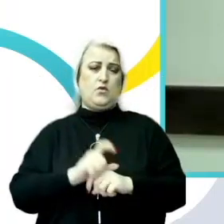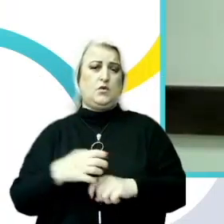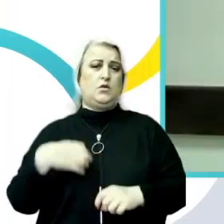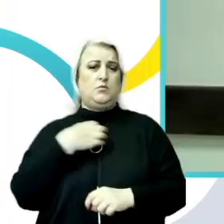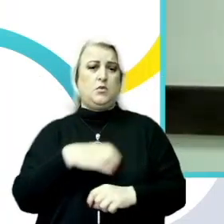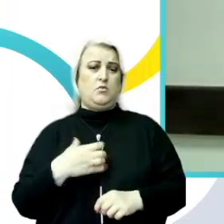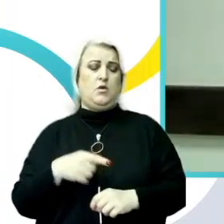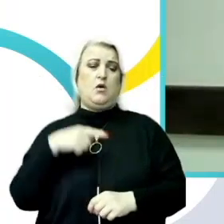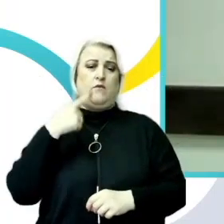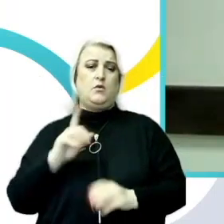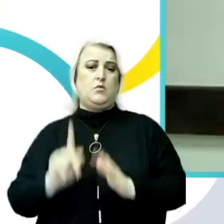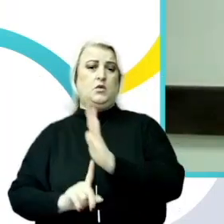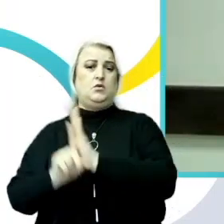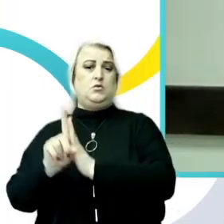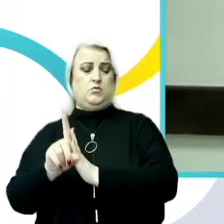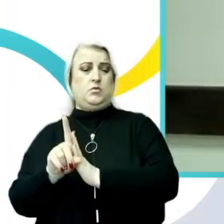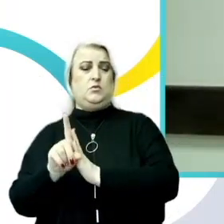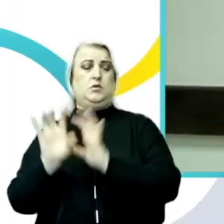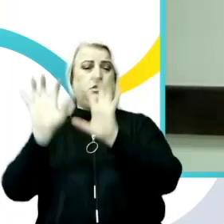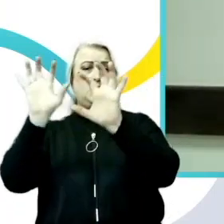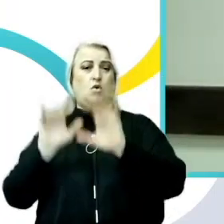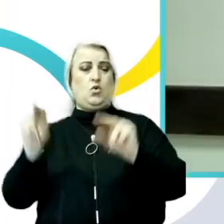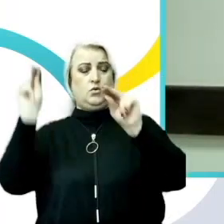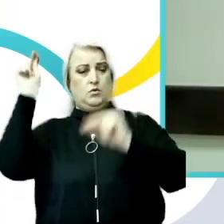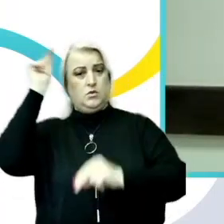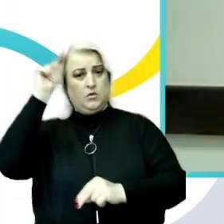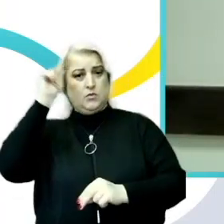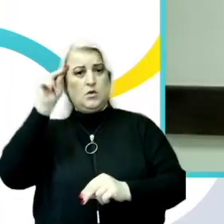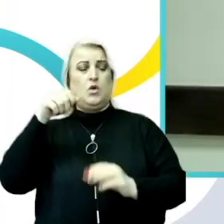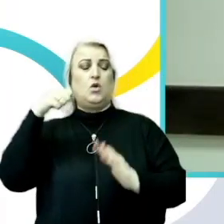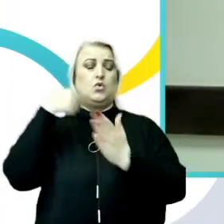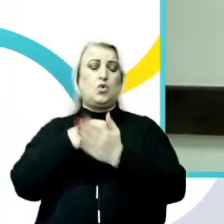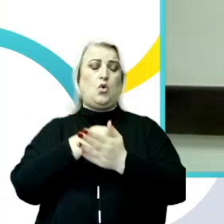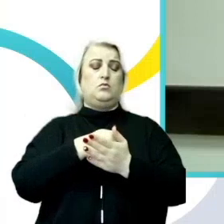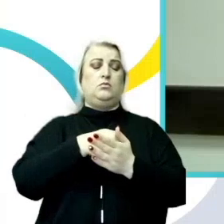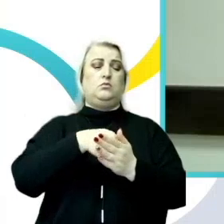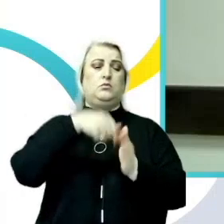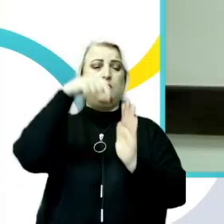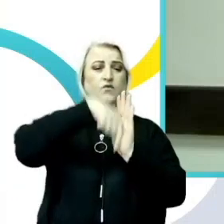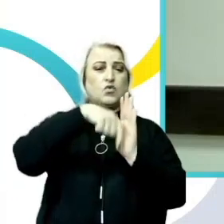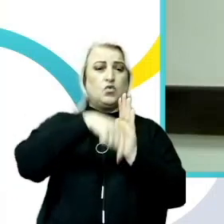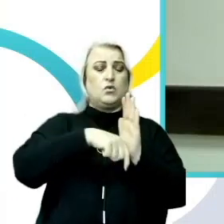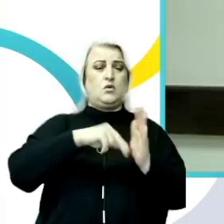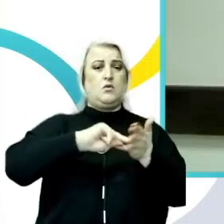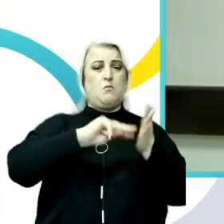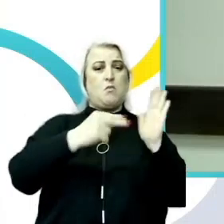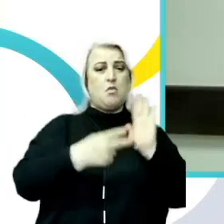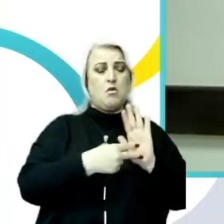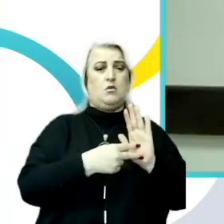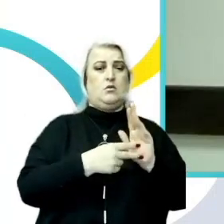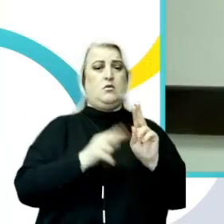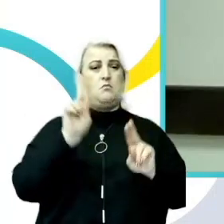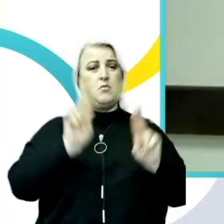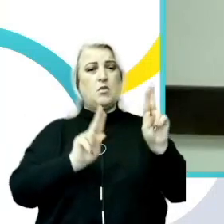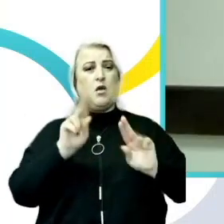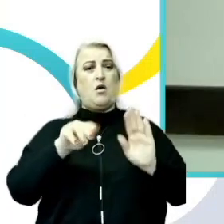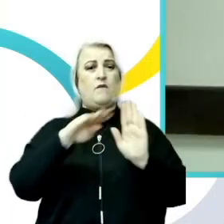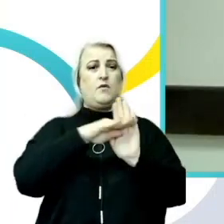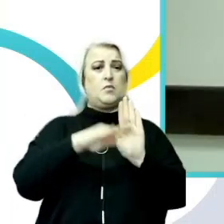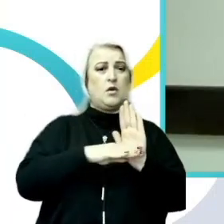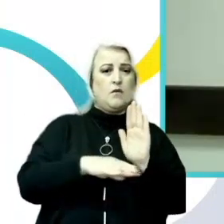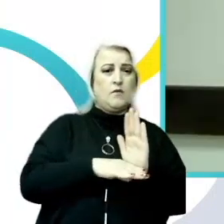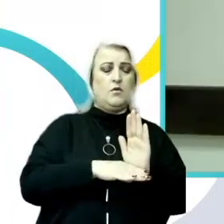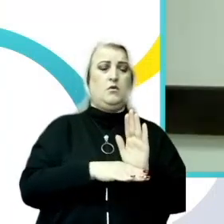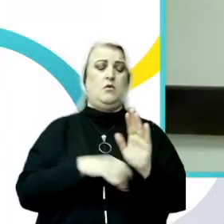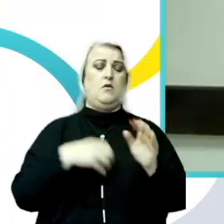începând de la Codul Educație până la anumite politici interne, vorbim și despre regulamente și alte documente importante la